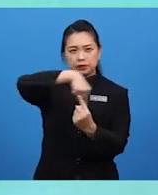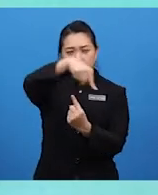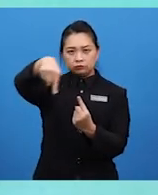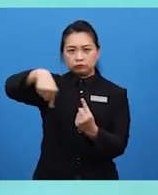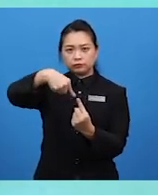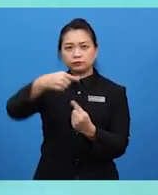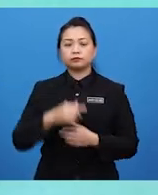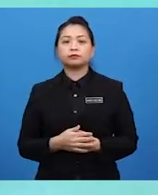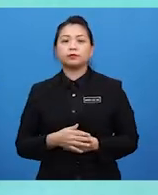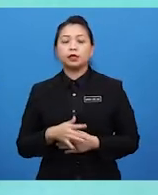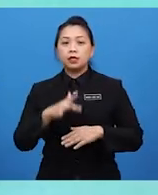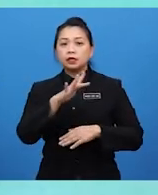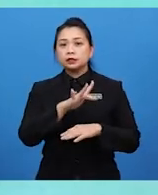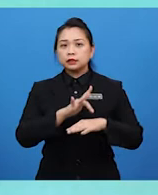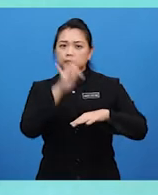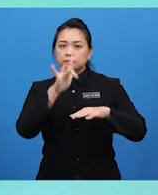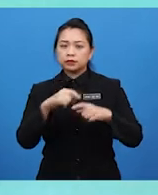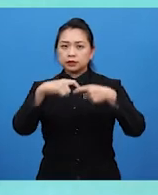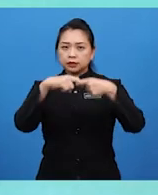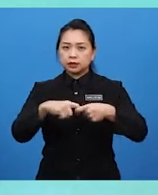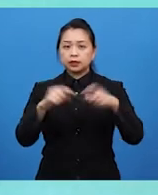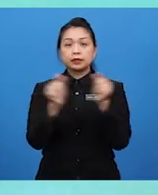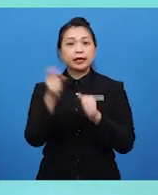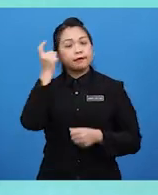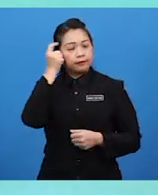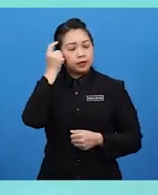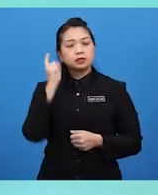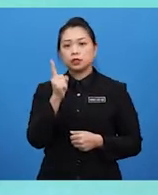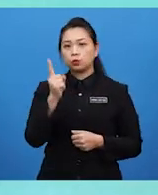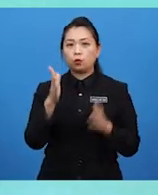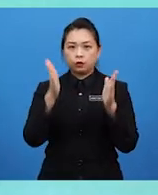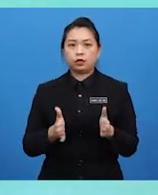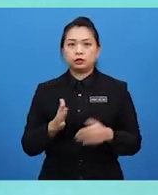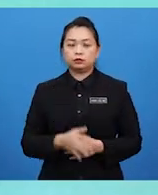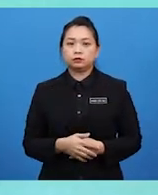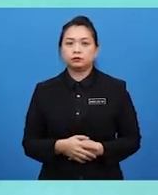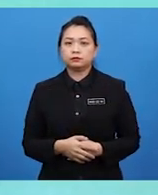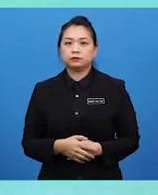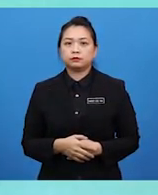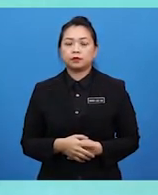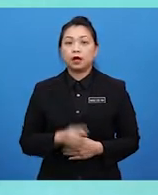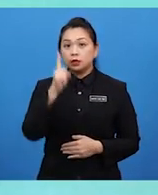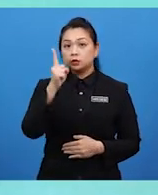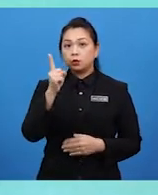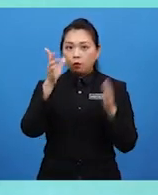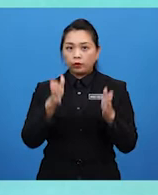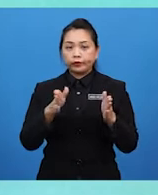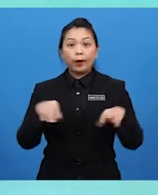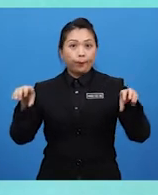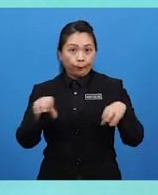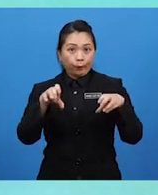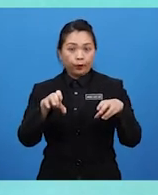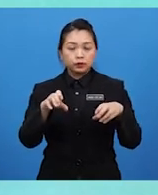Sensitiviti juga berkait rapat dengan pemikiran seseorang, Cikgu Jons. Seorang pengkarya yang mempunyai